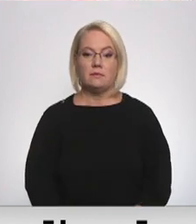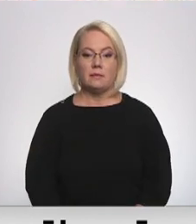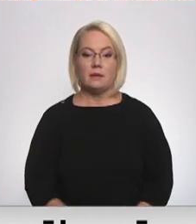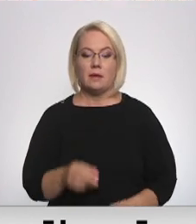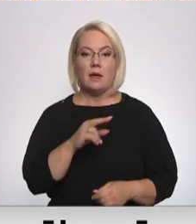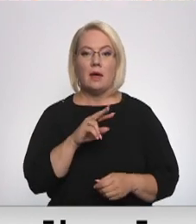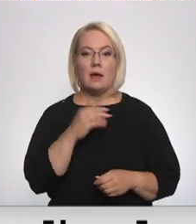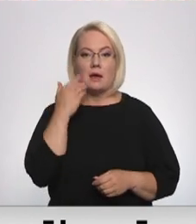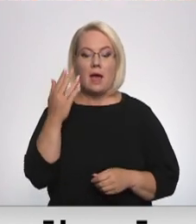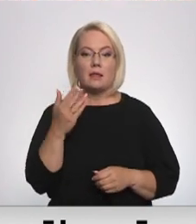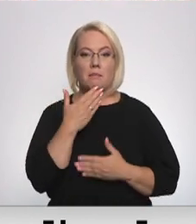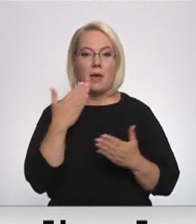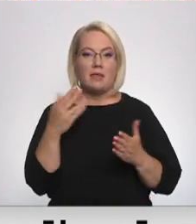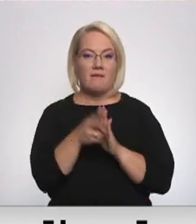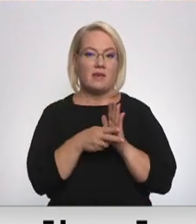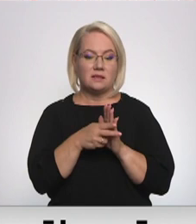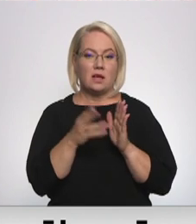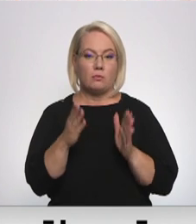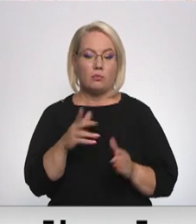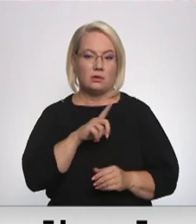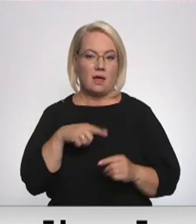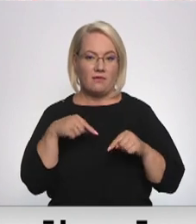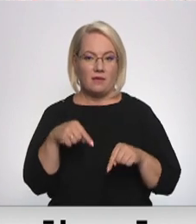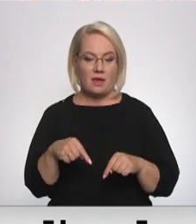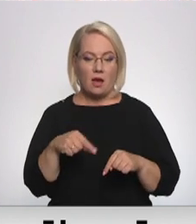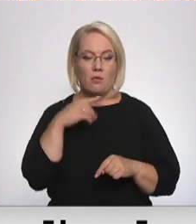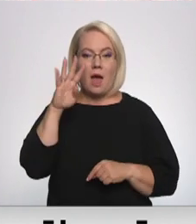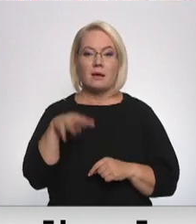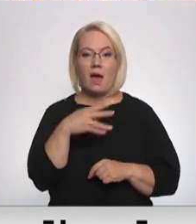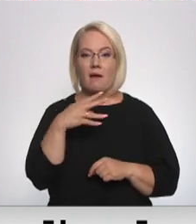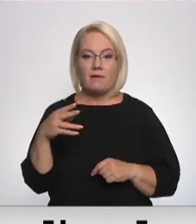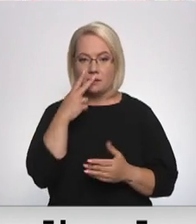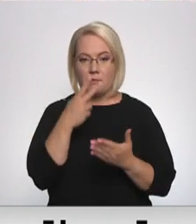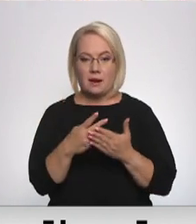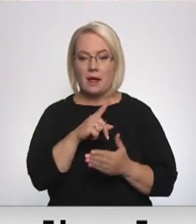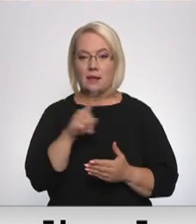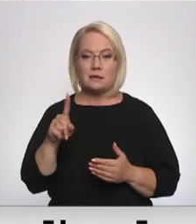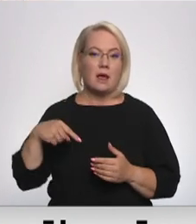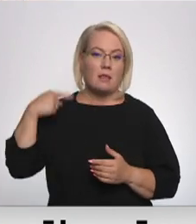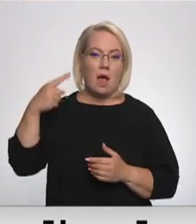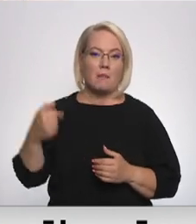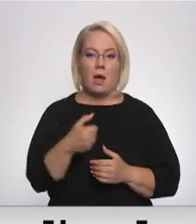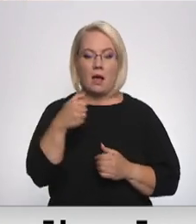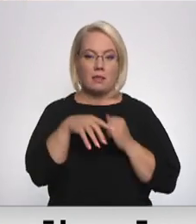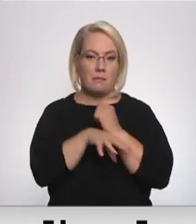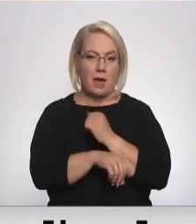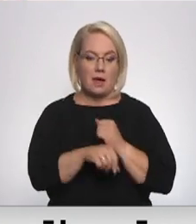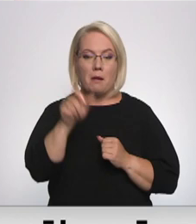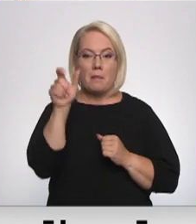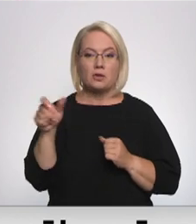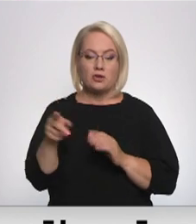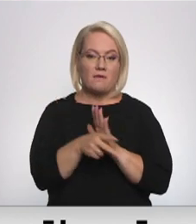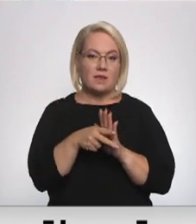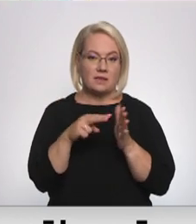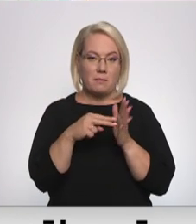pēdējie vilcieni pienāks Latvijā? Patiesībā grafiks ir paredzēts līdz nākamā gada beigā. Pasažieru vilciens